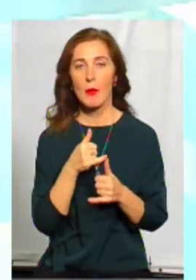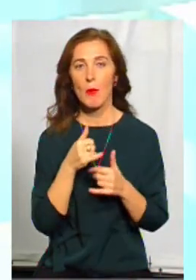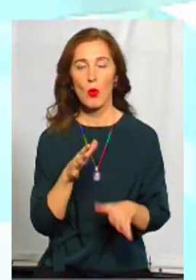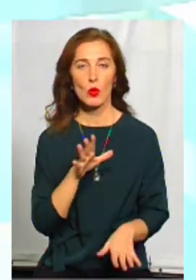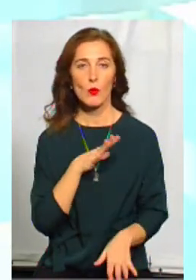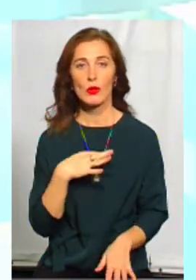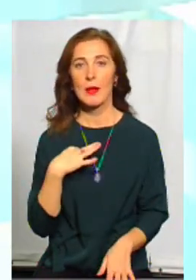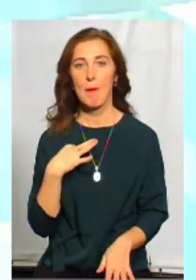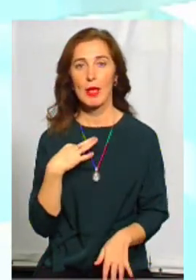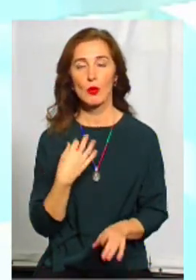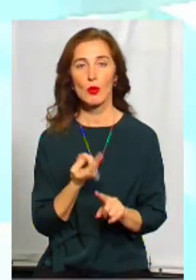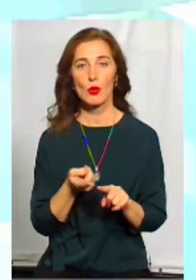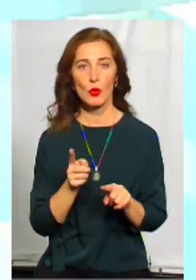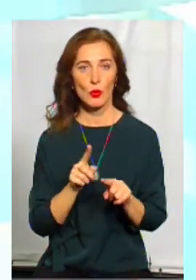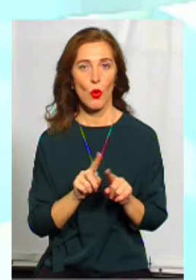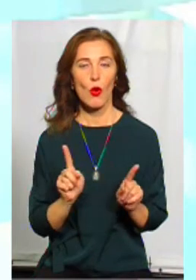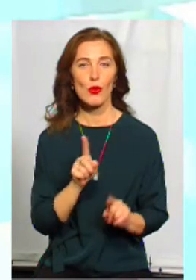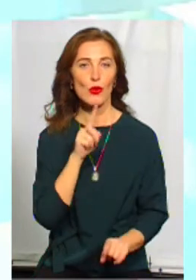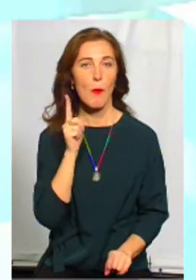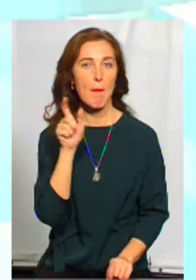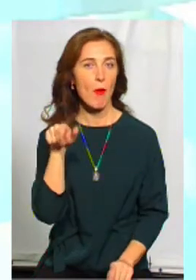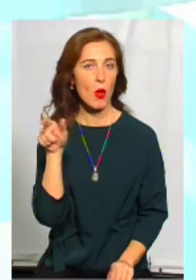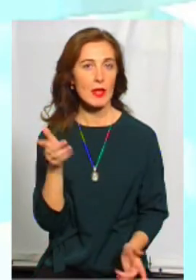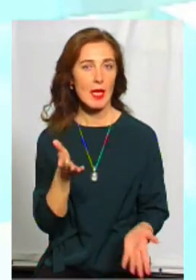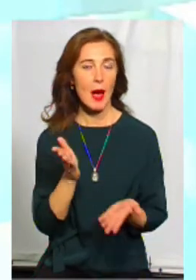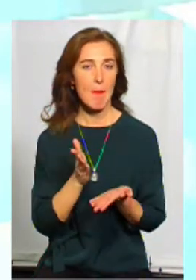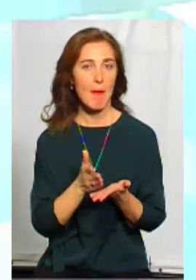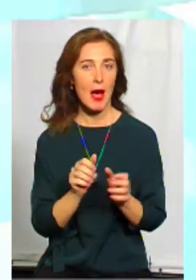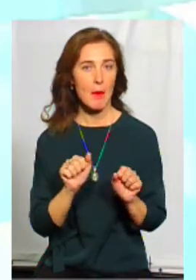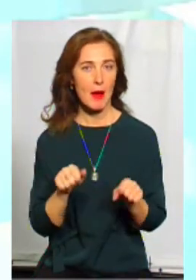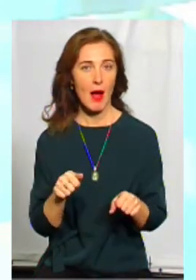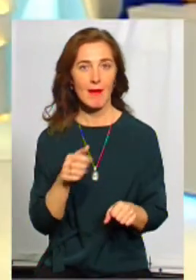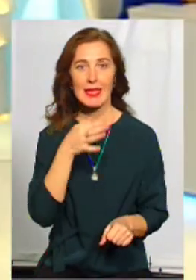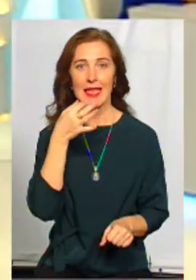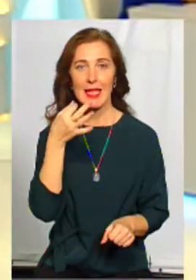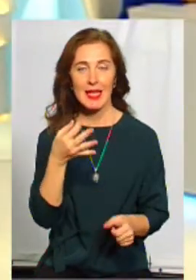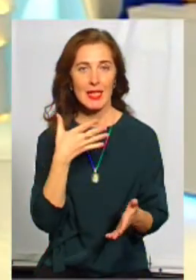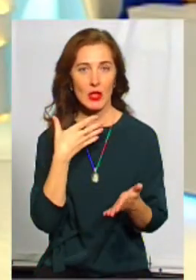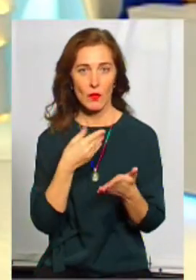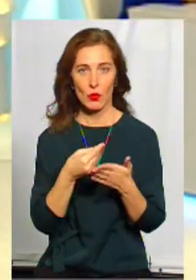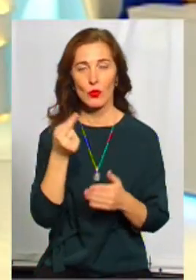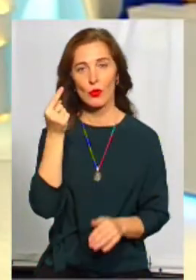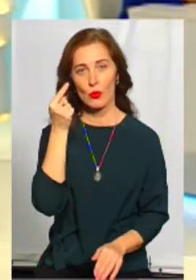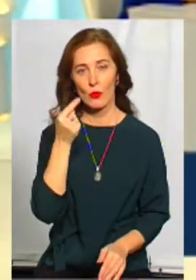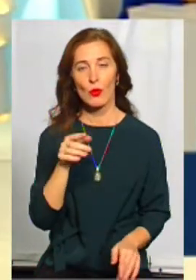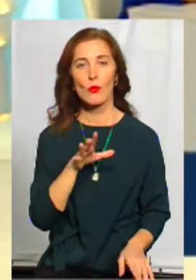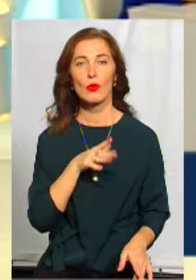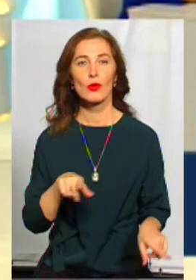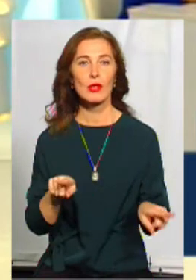того, що молодь, яка має право висловити свою думку, була так